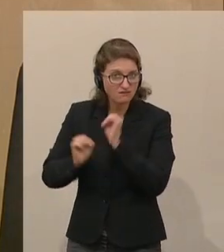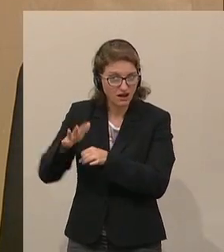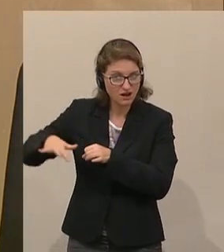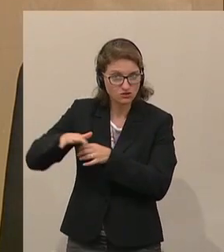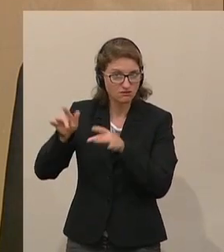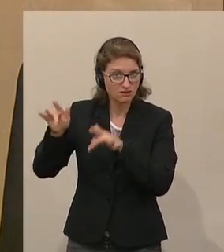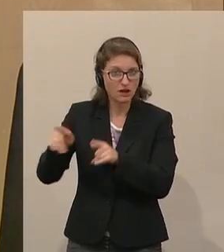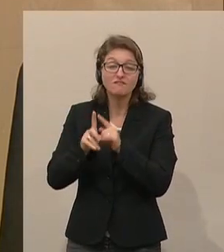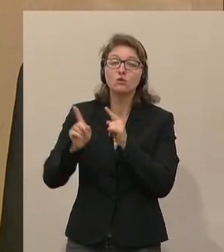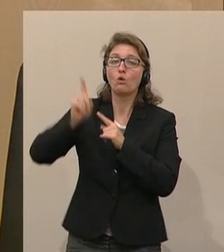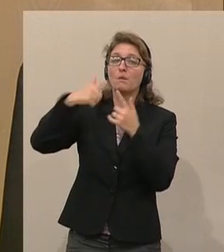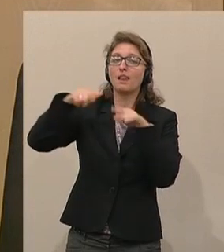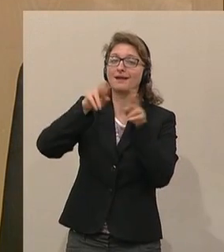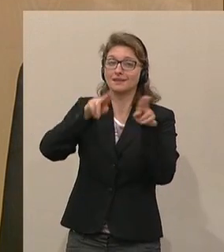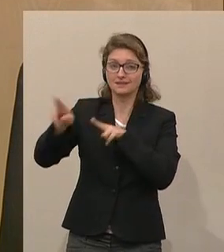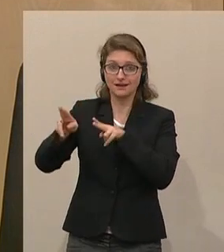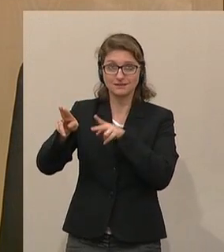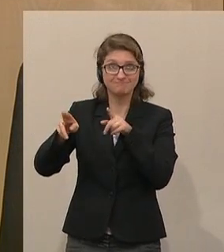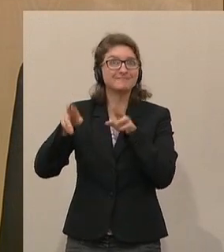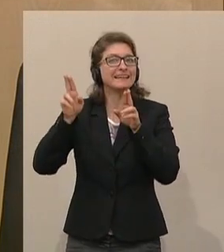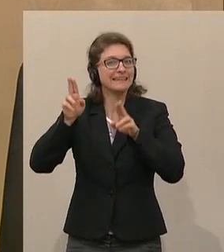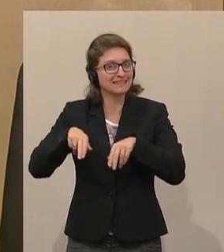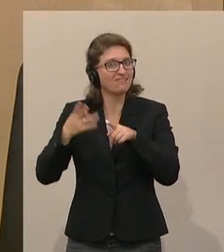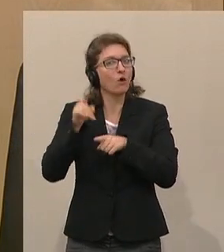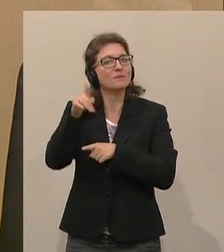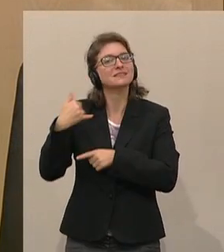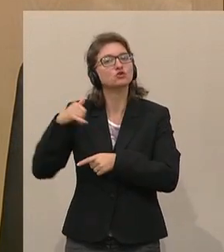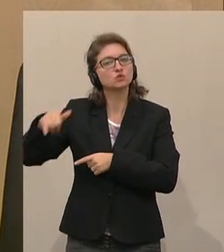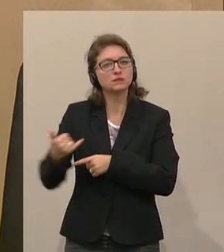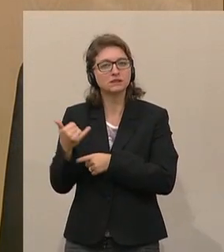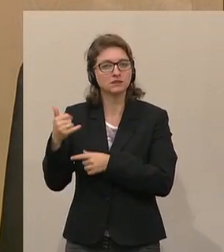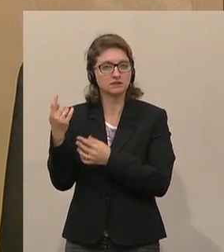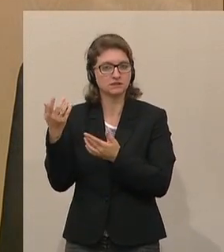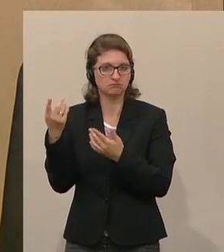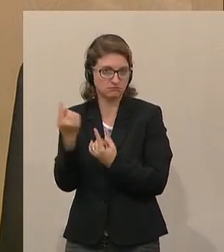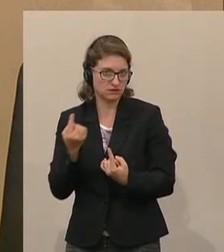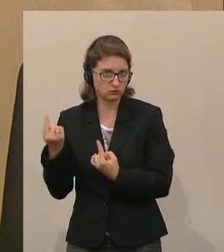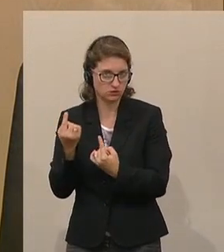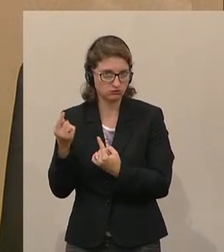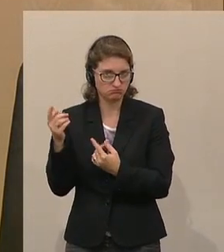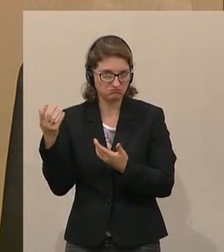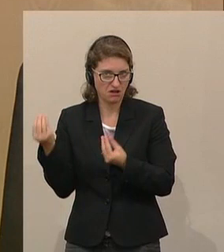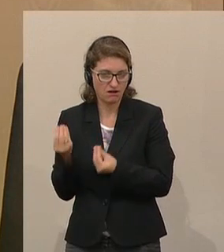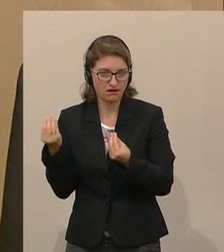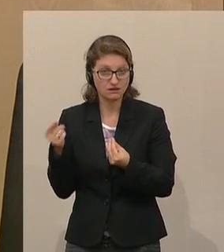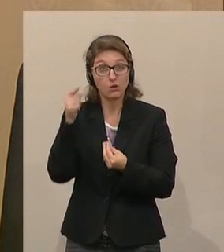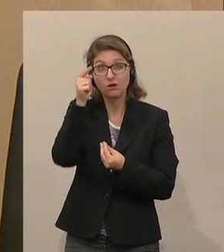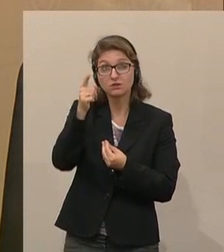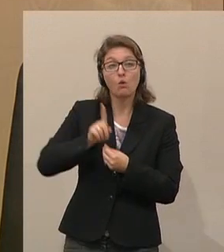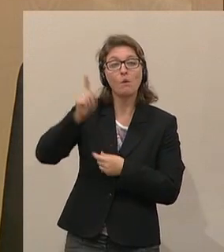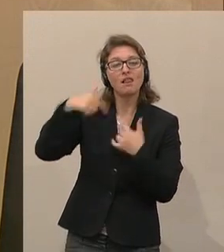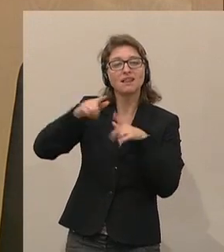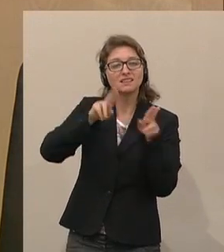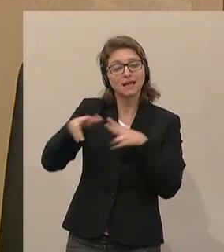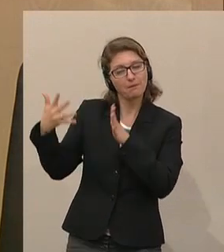das Oberlandesgericht zu Recht, weil es eine Justizangelegenheit ist, prüft, ob die von der Staatsanwalt,